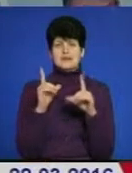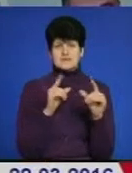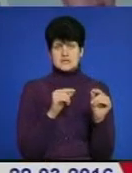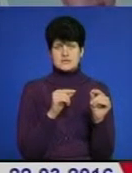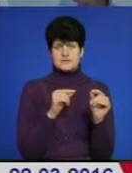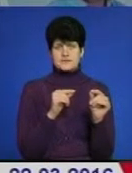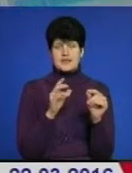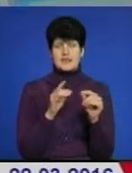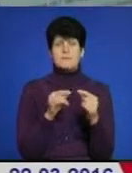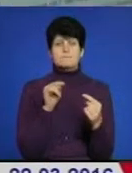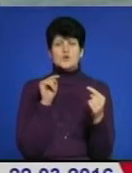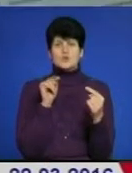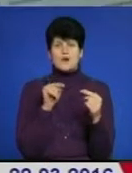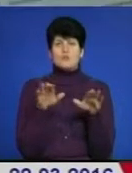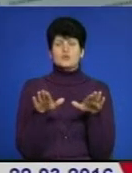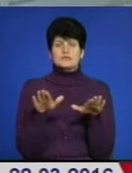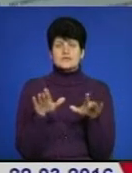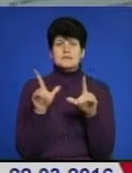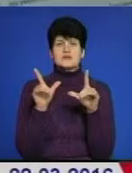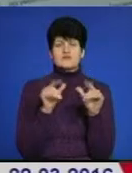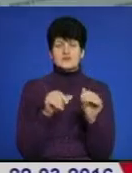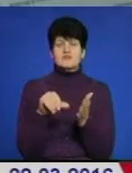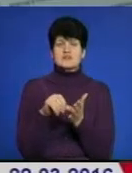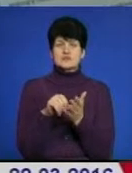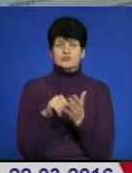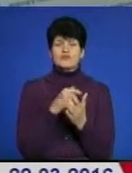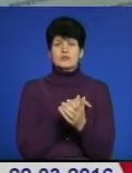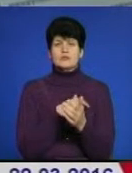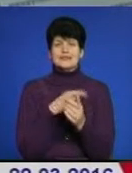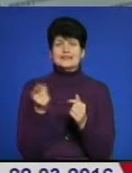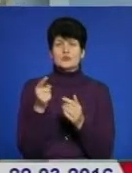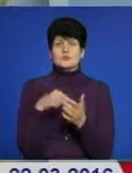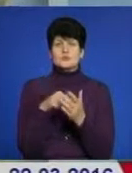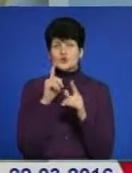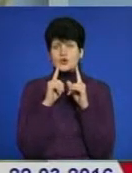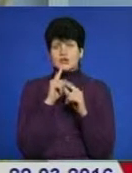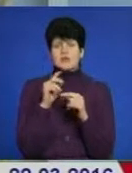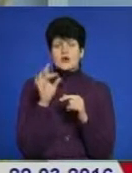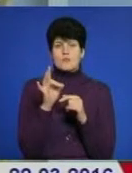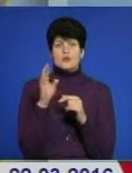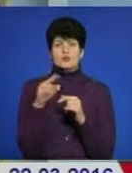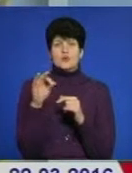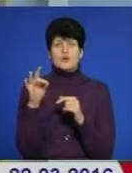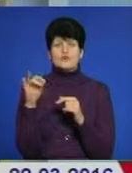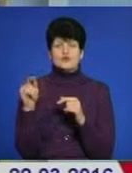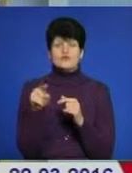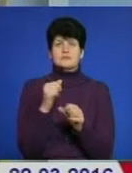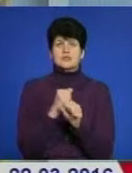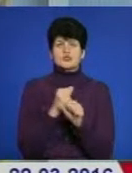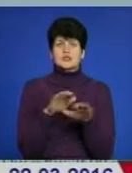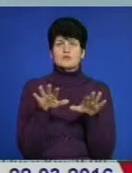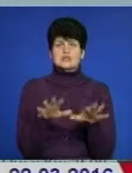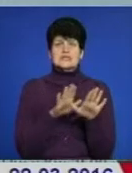На противагу позиції перевізників виступив депутат Тернопільської міської ради Роман Торожнюк. Він працює на посаді